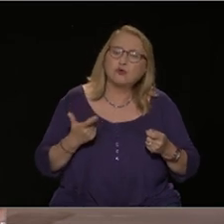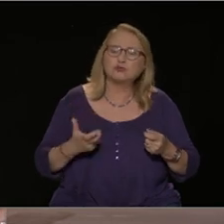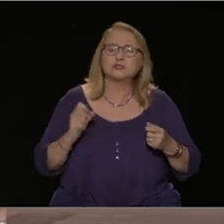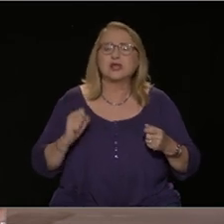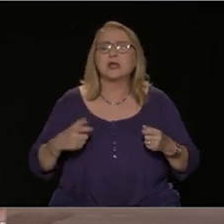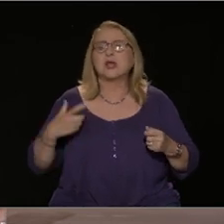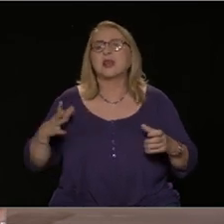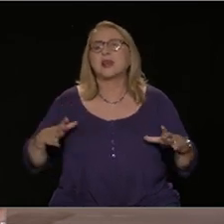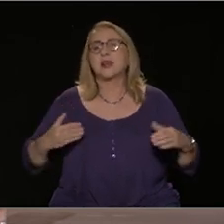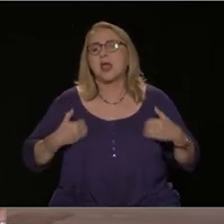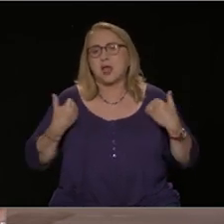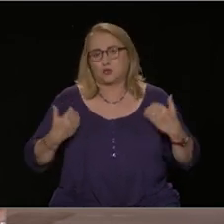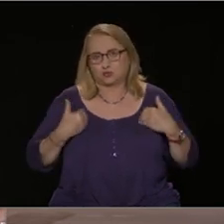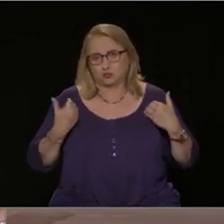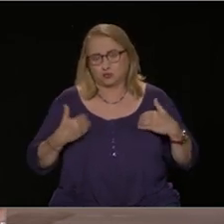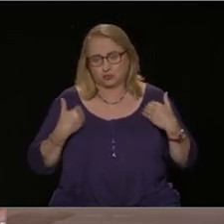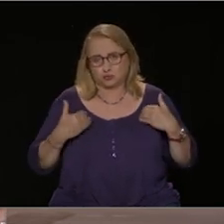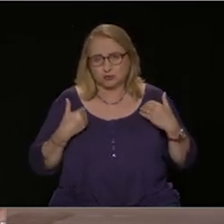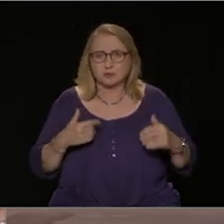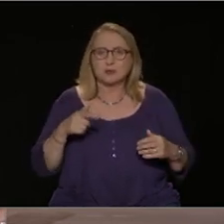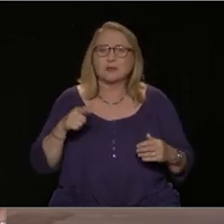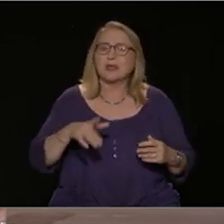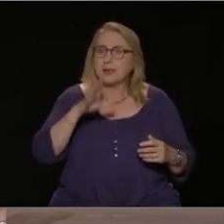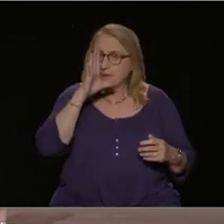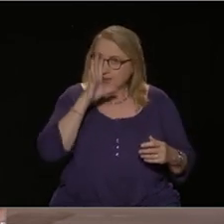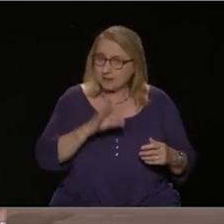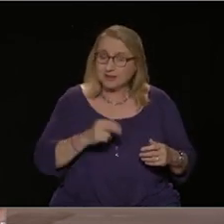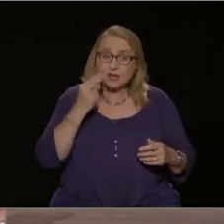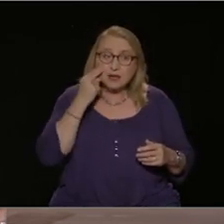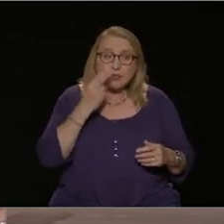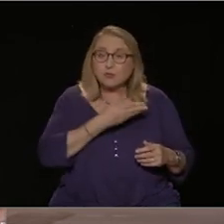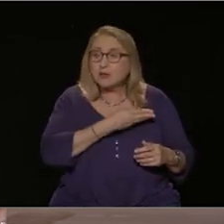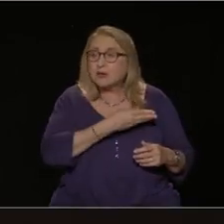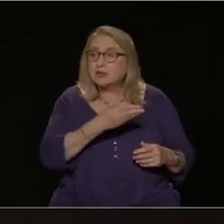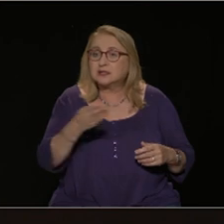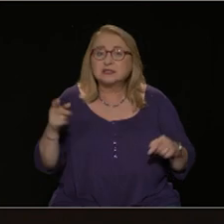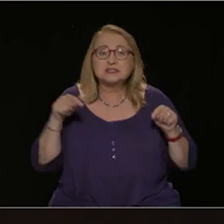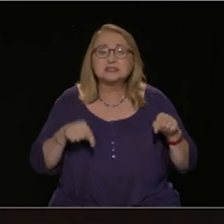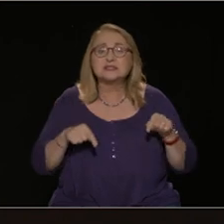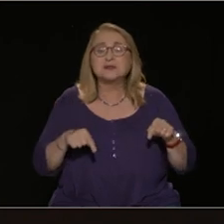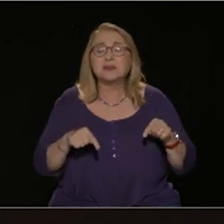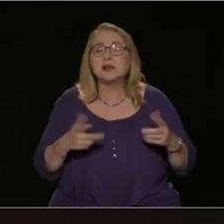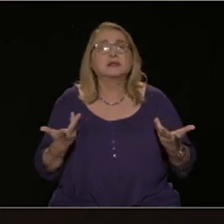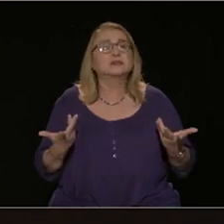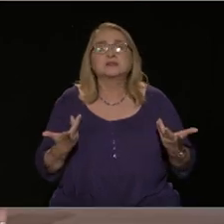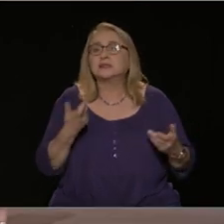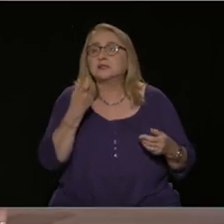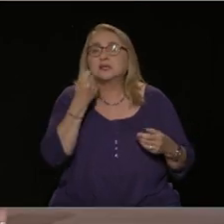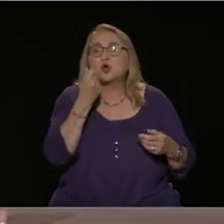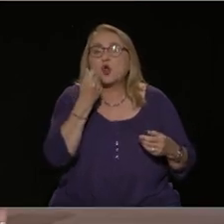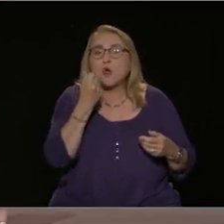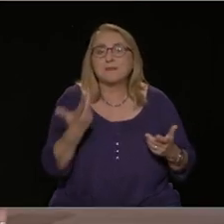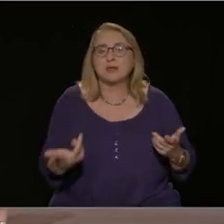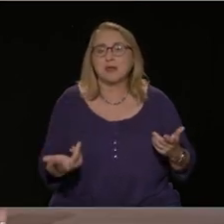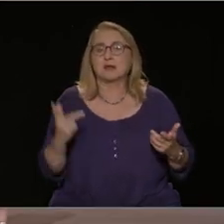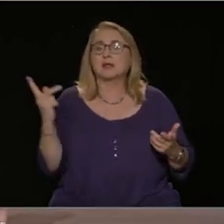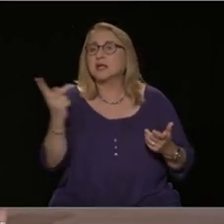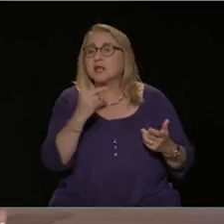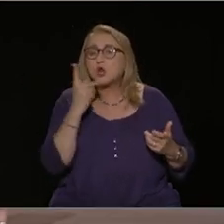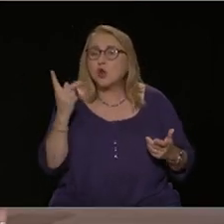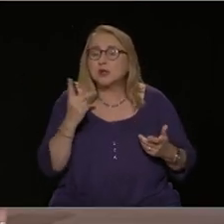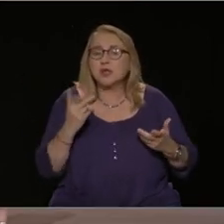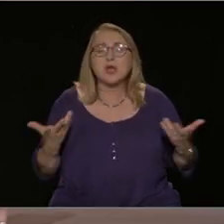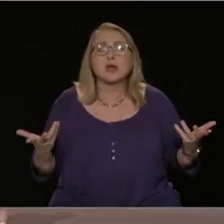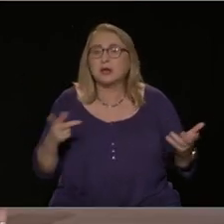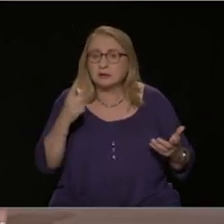ματιά γύρω μας στην πραγματικότητα που βιώνουμε, στην οικονομική και κοινωνική κατάσταση, είναι ξεκάθαρη για το τι μας